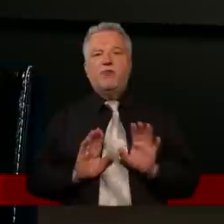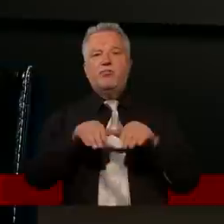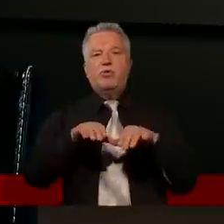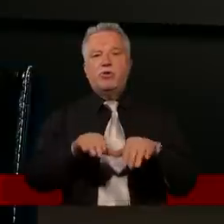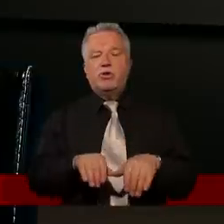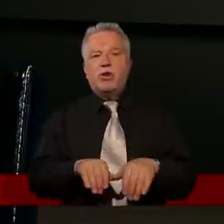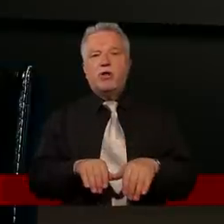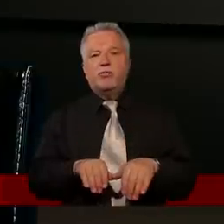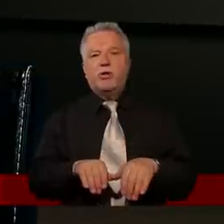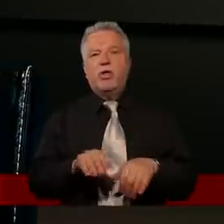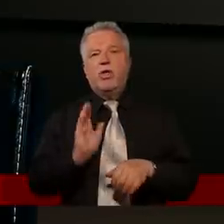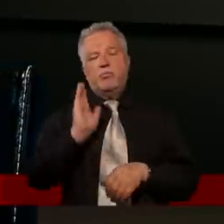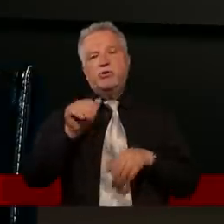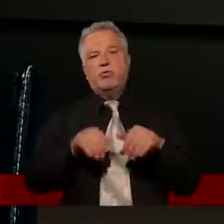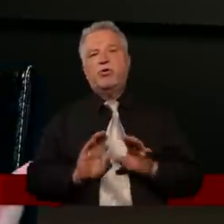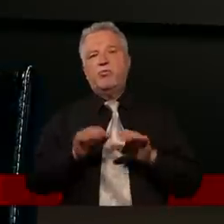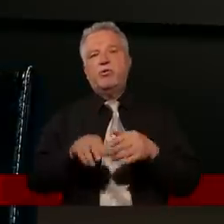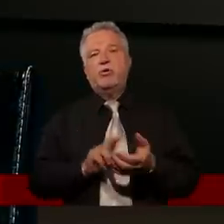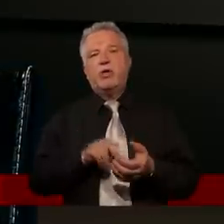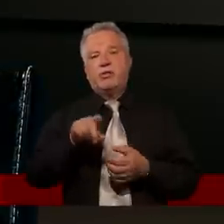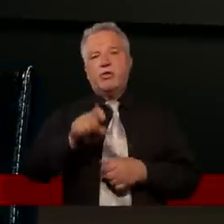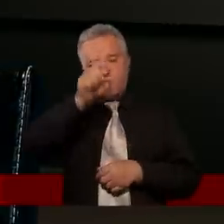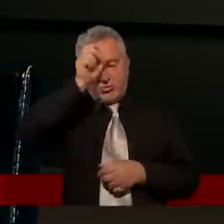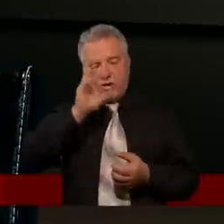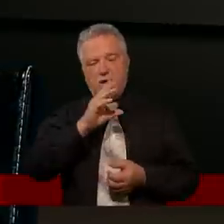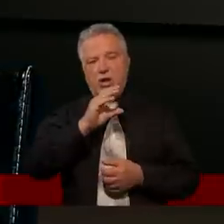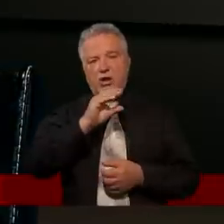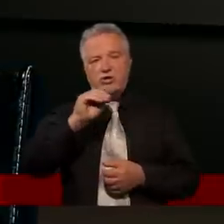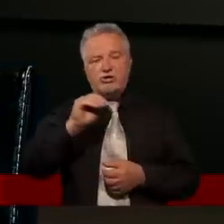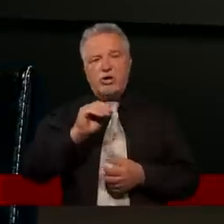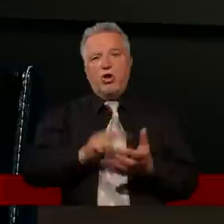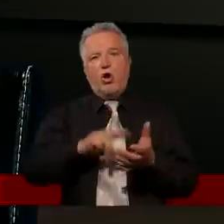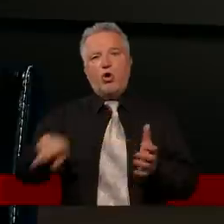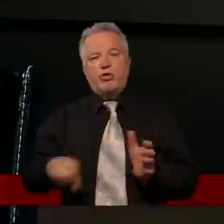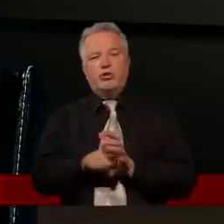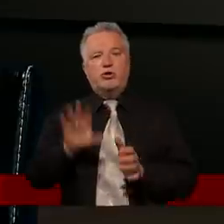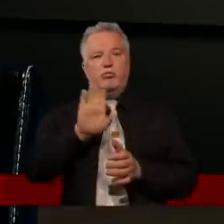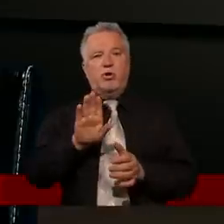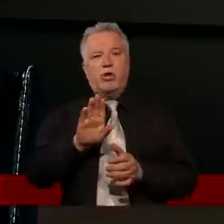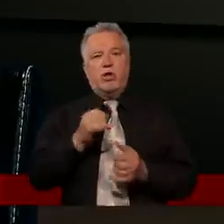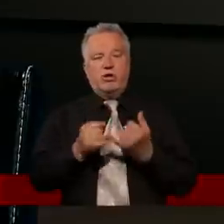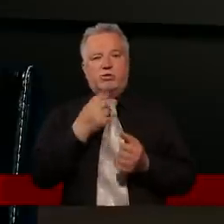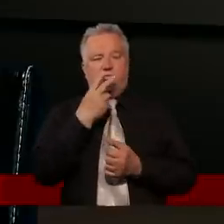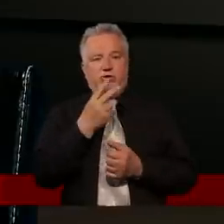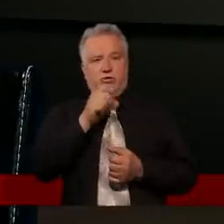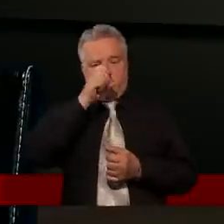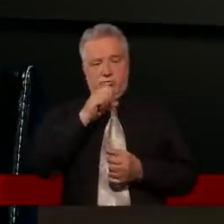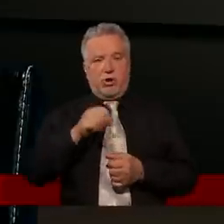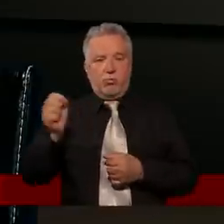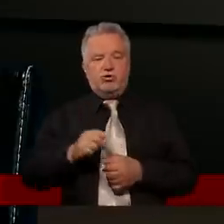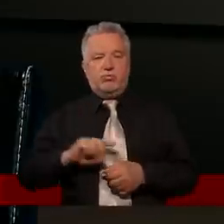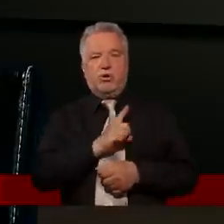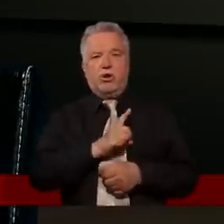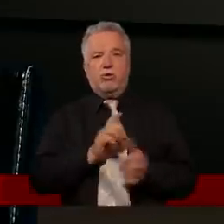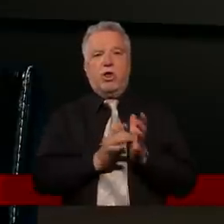wpłyniemy, znaczy będziemy mieli wpływ na to, że ten człowiek odejdzie od Boga. Jeżeli widzimy coś złego, musimy reagować. I Jezus